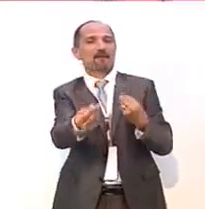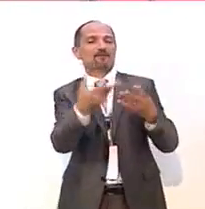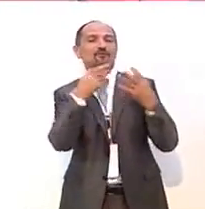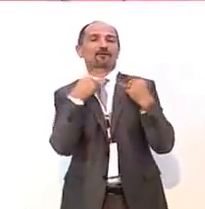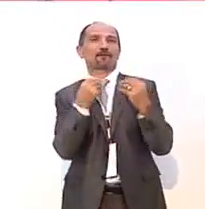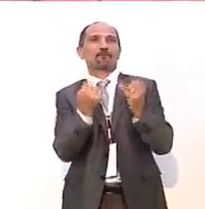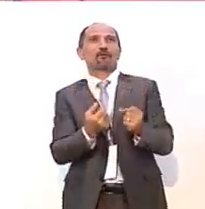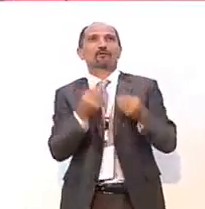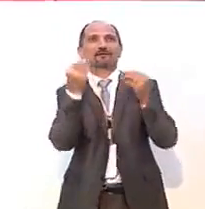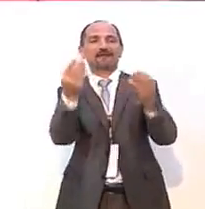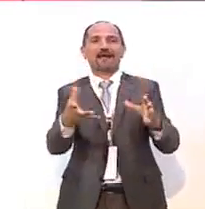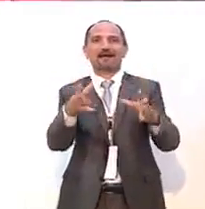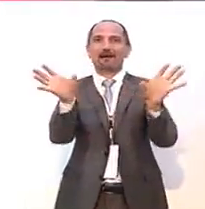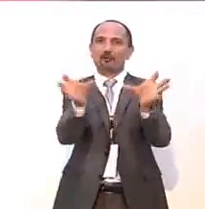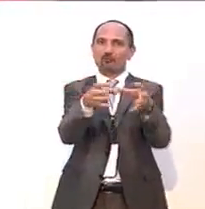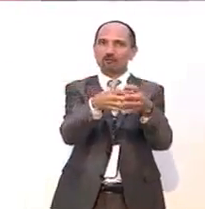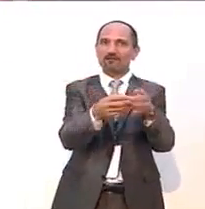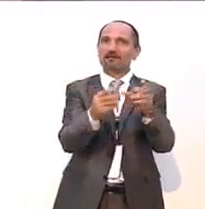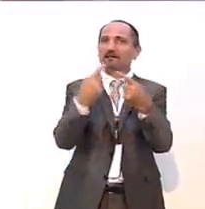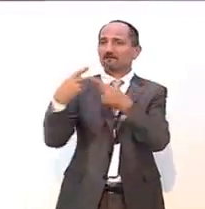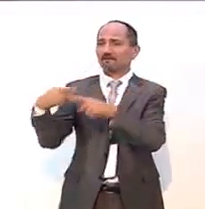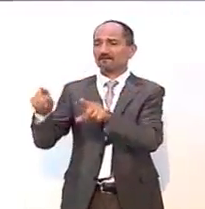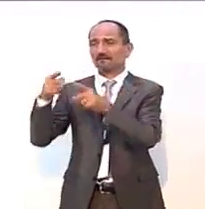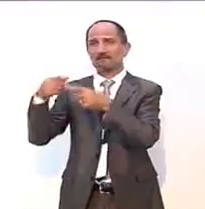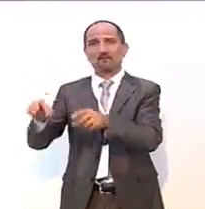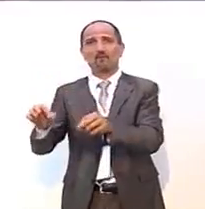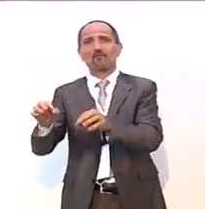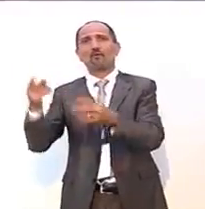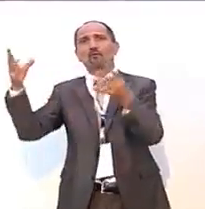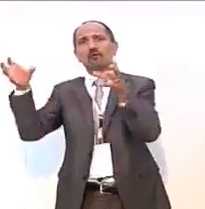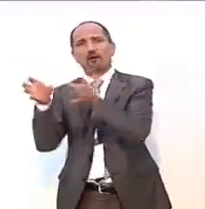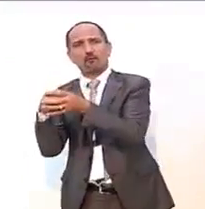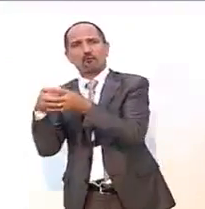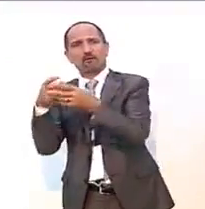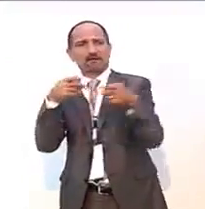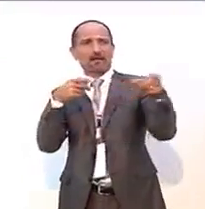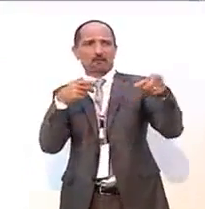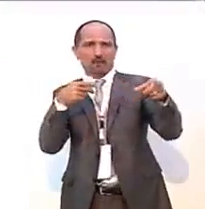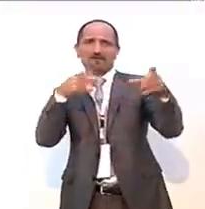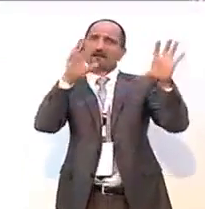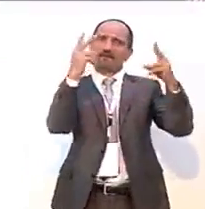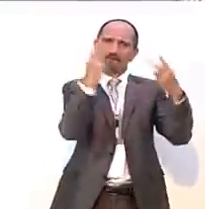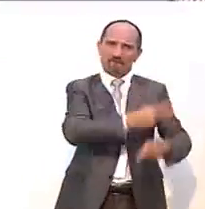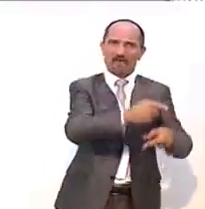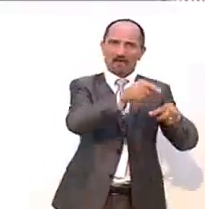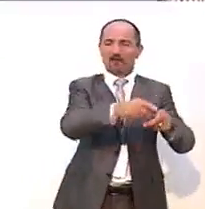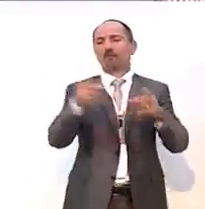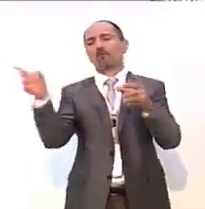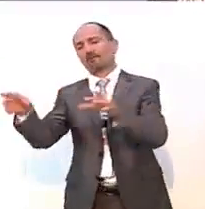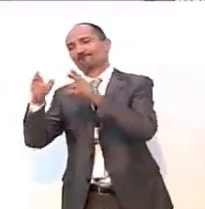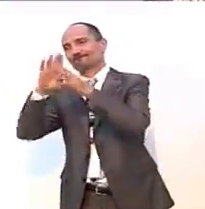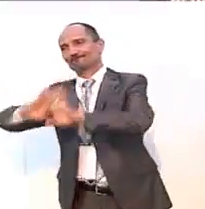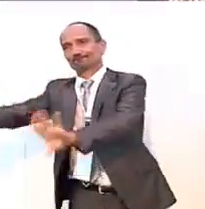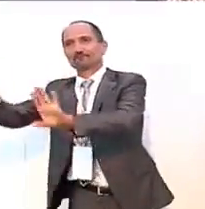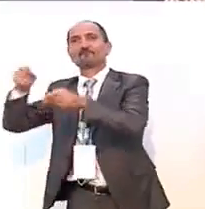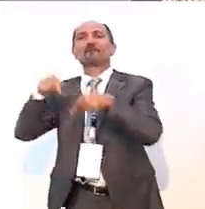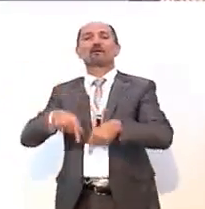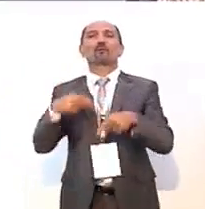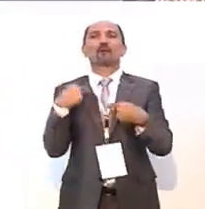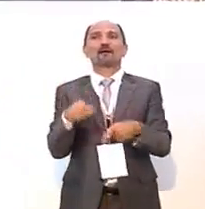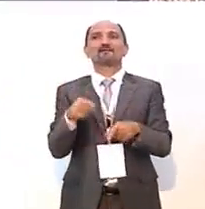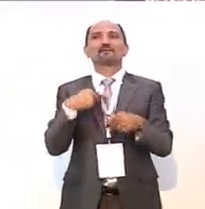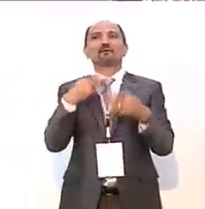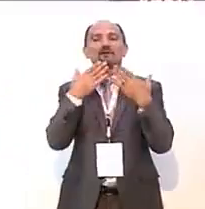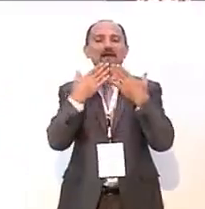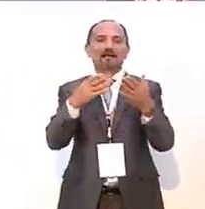la nostra comunità, differenza di altre realtà politiche, una comunità vera. Quindi è la richiesta che rivolgo a voi e vi ringrazio per quello che